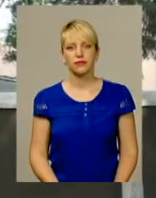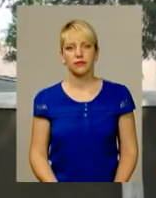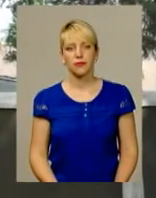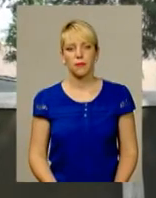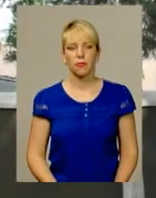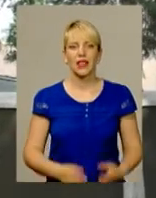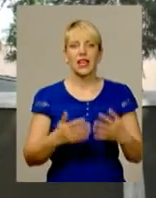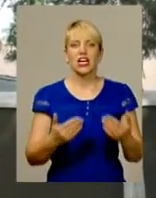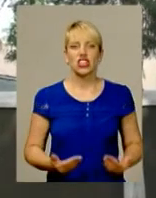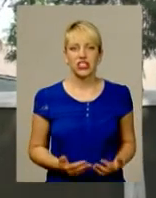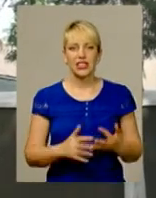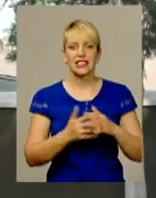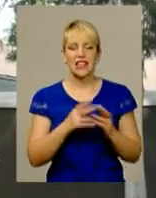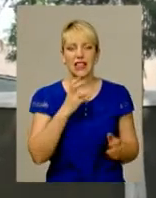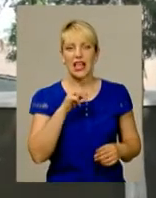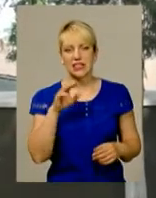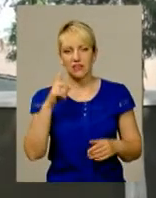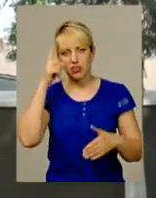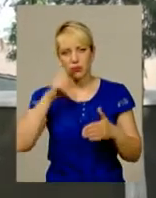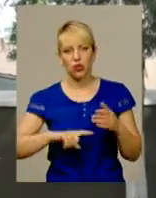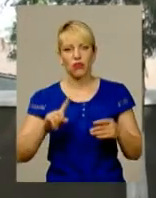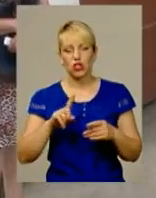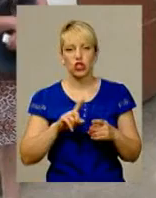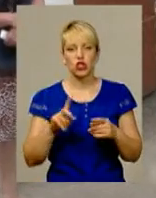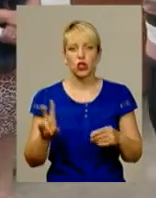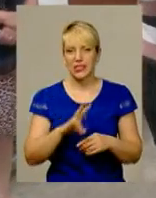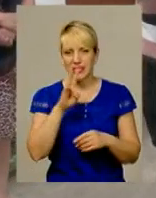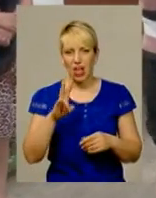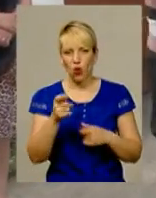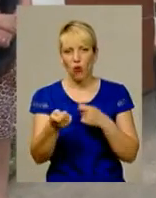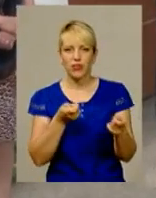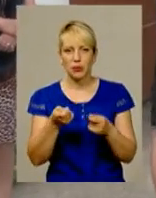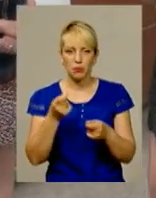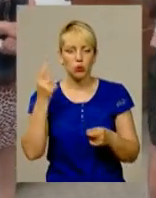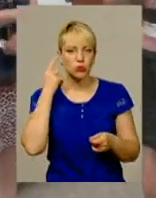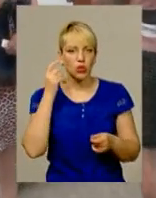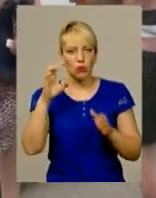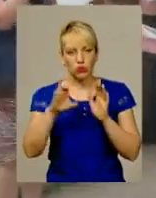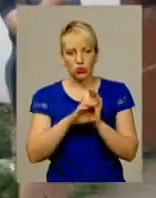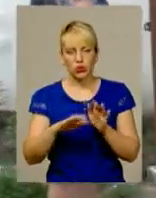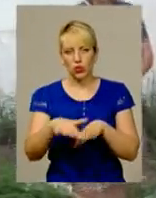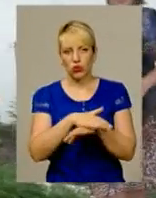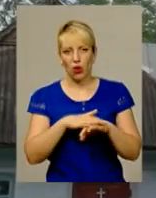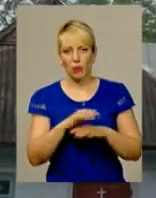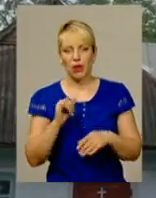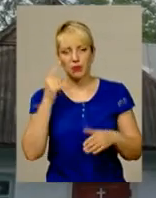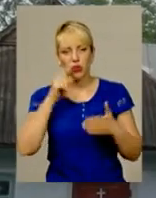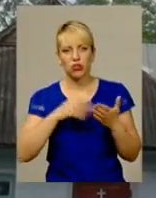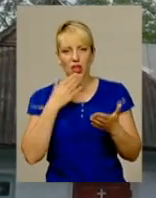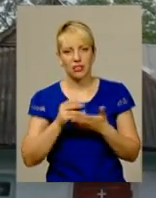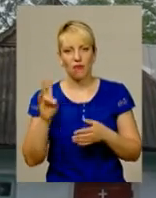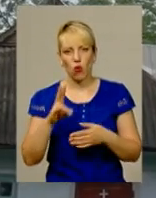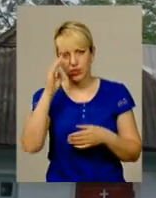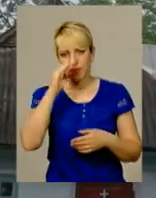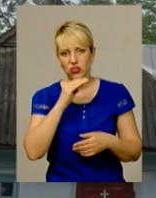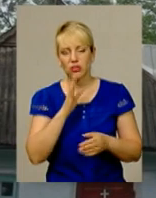Жителі села Нестерівці сподіваються, що церковні владики все ж дослухаються до думки громади. І переконують, за свого священника